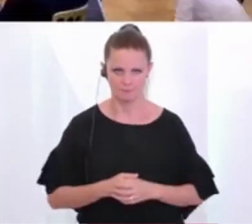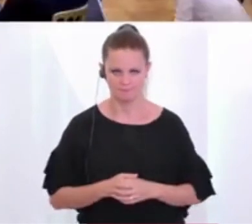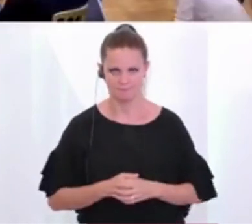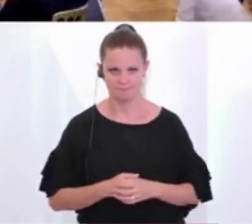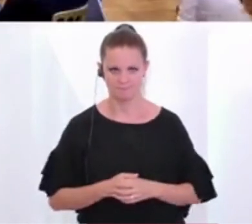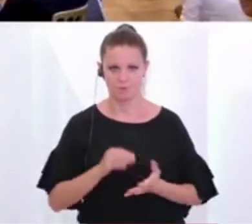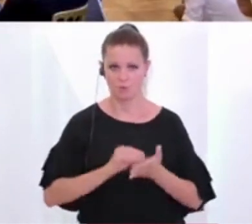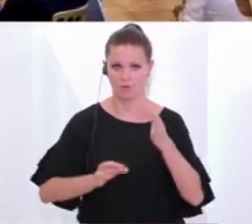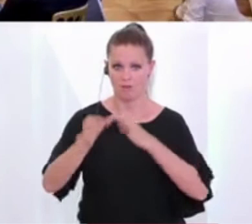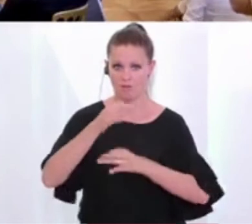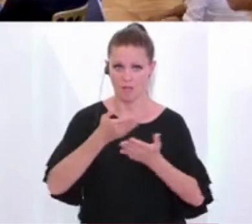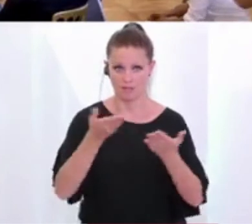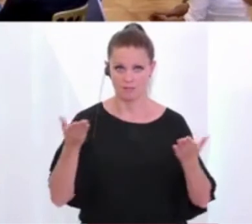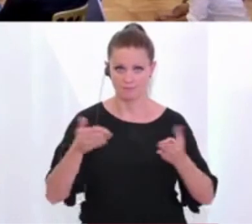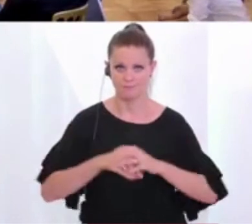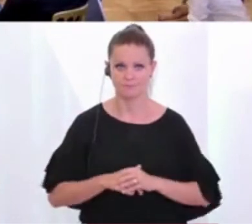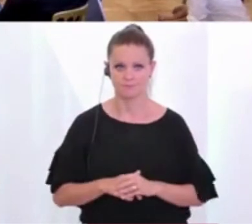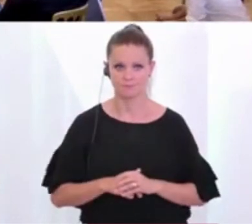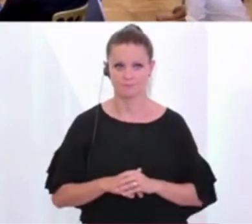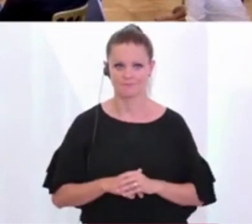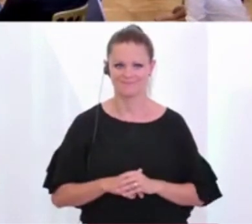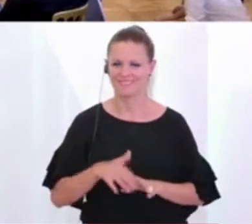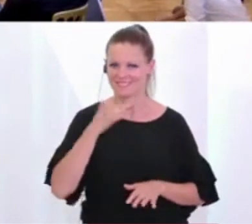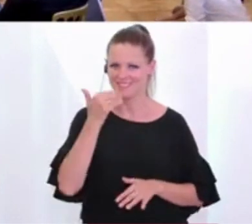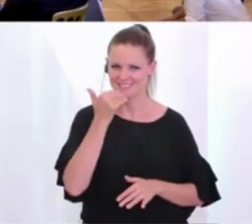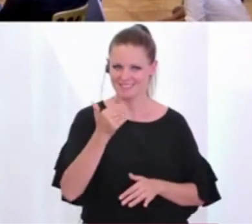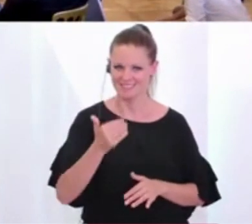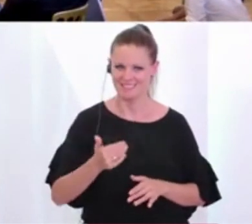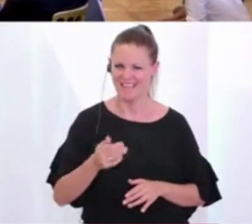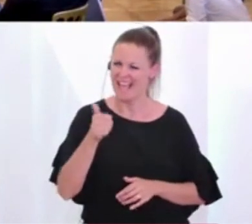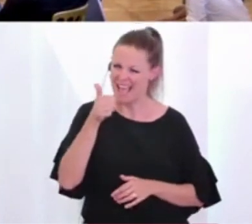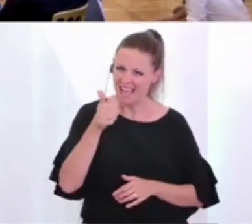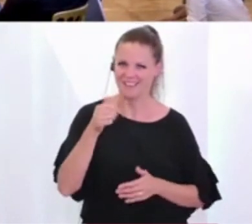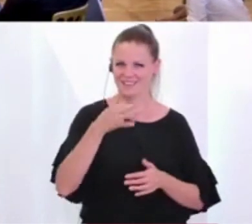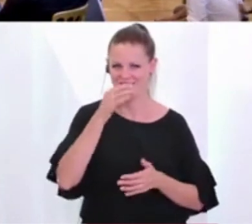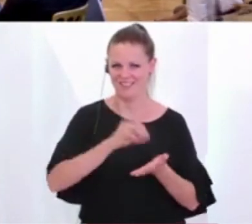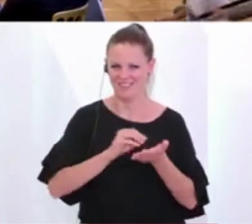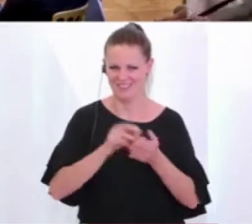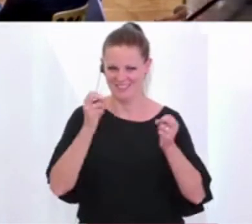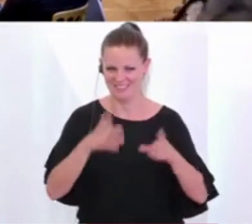Gibt es weitere Fragen? Gut, dann vielen Dank. Da gibt es noch eine Frage, ja?